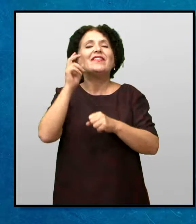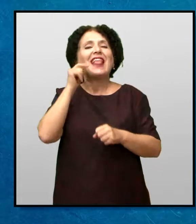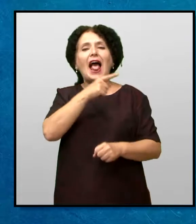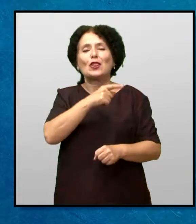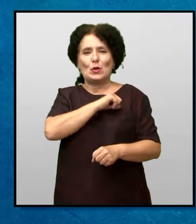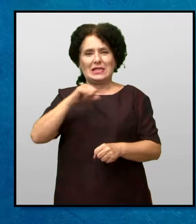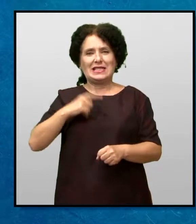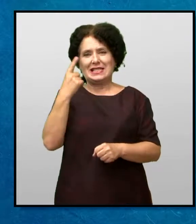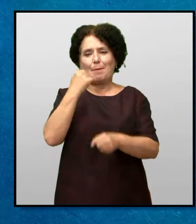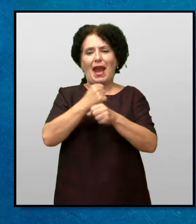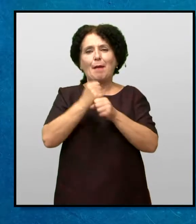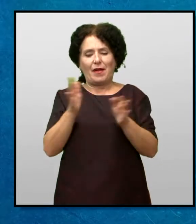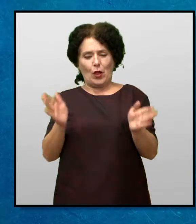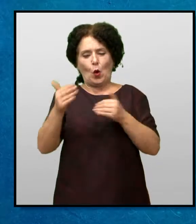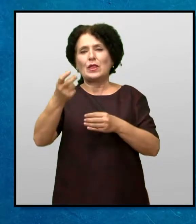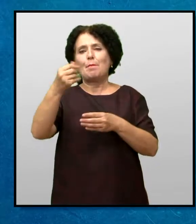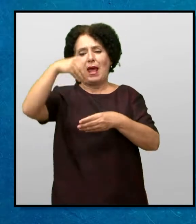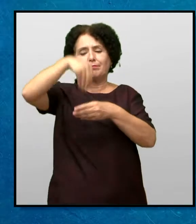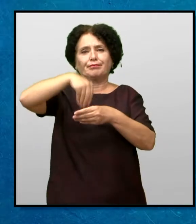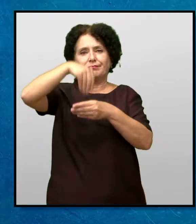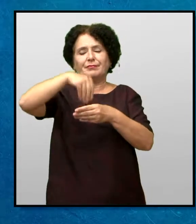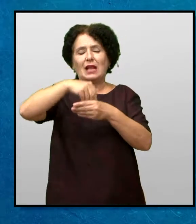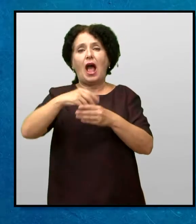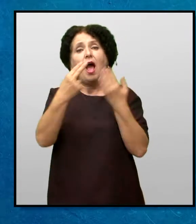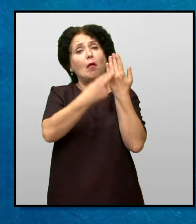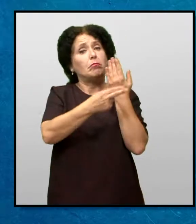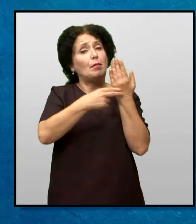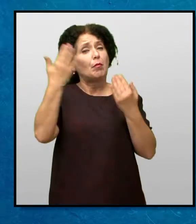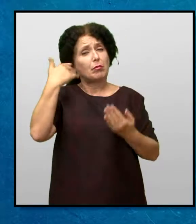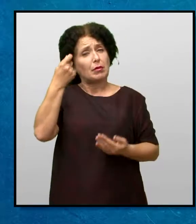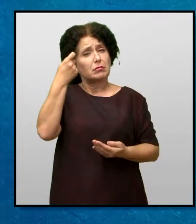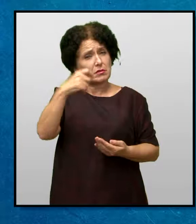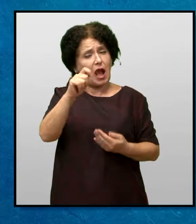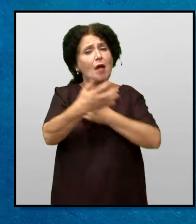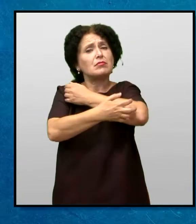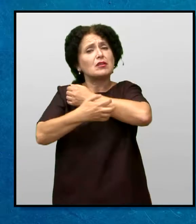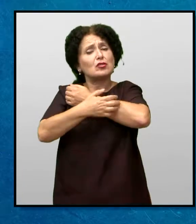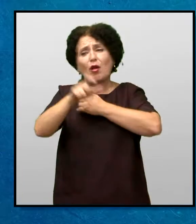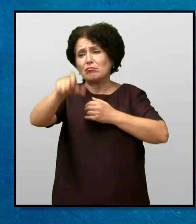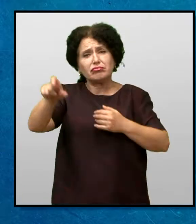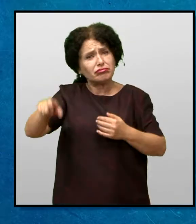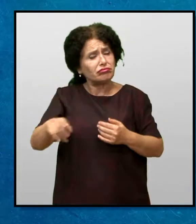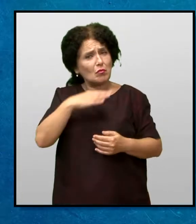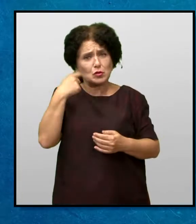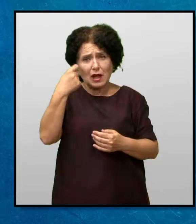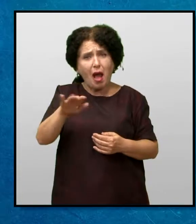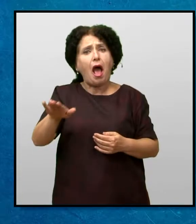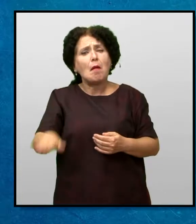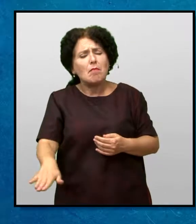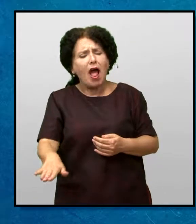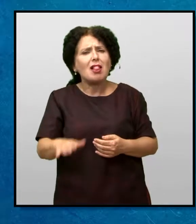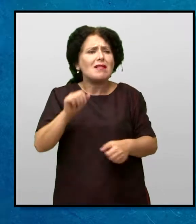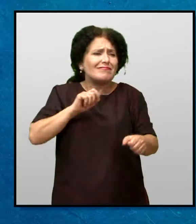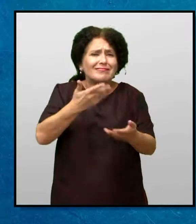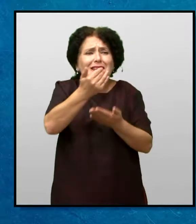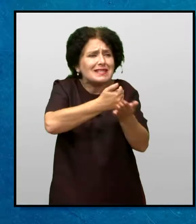направи таткој Но библиите беа скапи Особено за сиромашните луѓе А Мери не